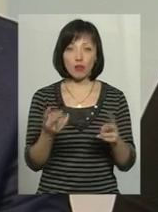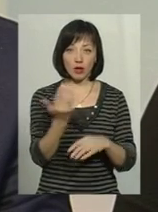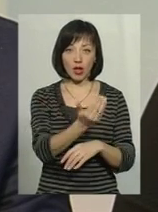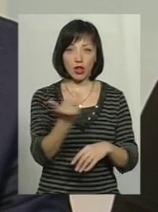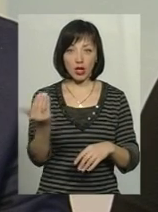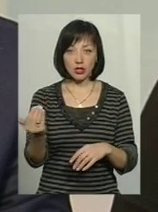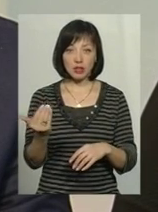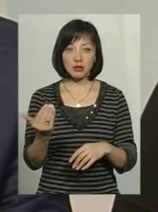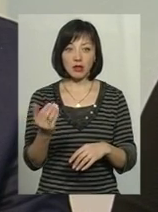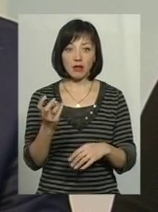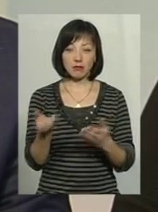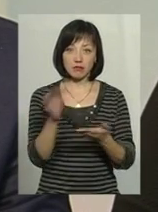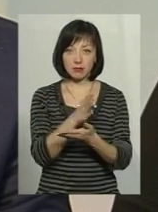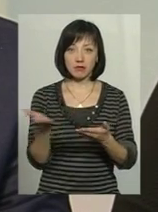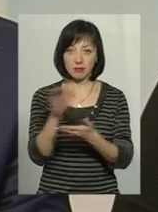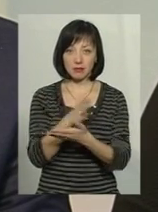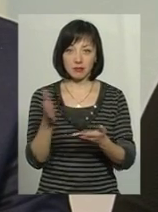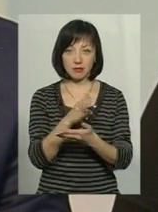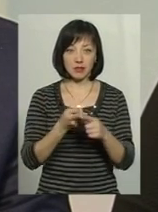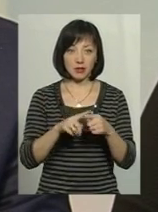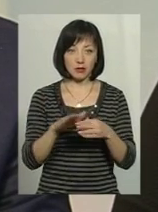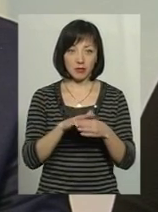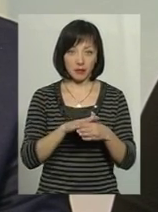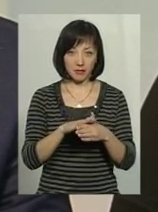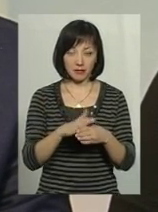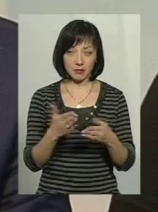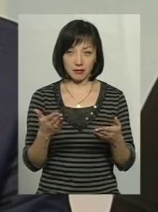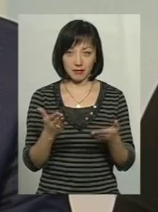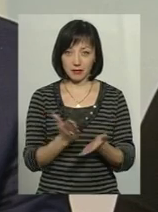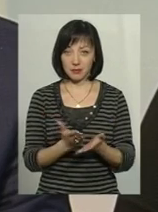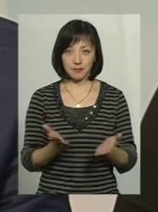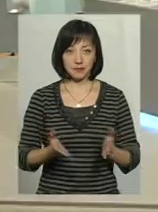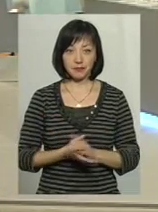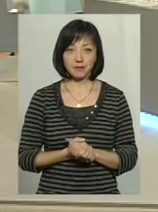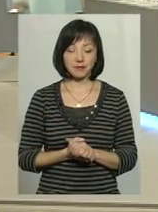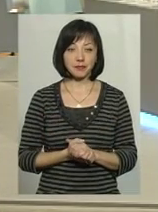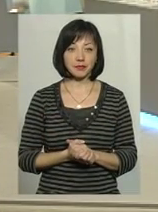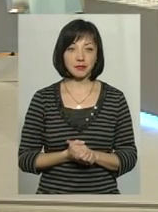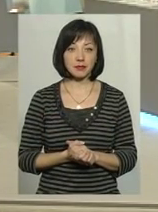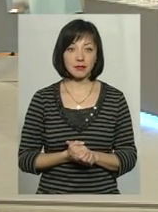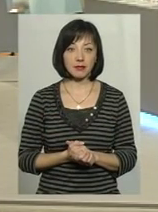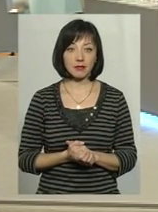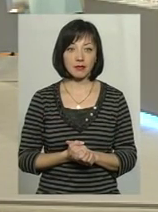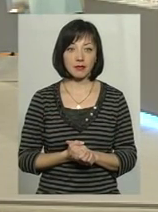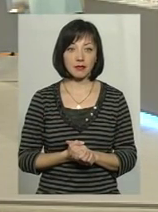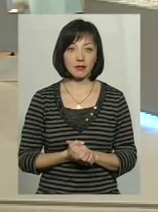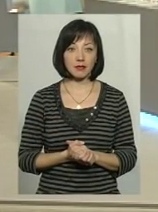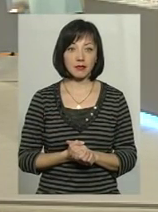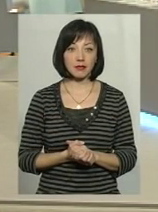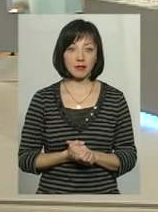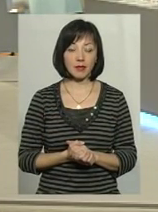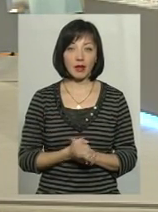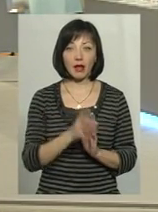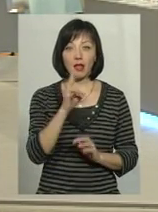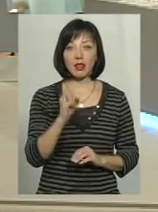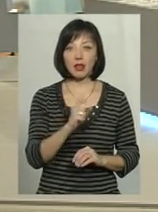належить, тому що там не одна сторінка цього майна є, на дану фамілію, ім'я, отчество, чим ми оперували. Тому це буде вже, на ЗК